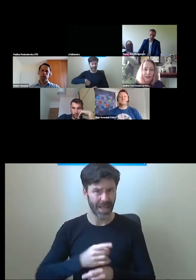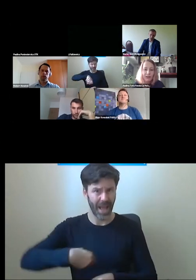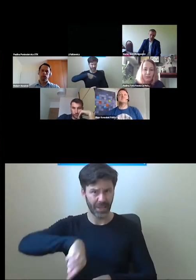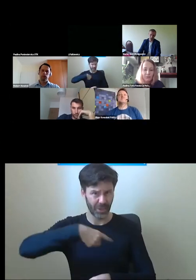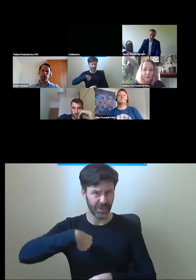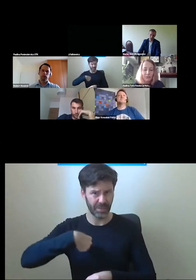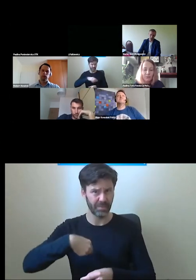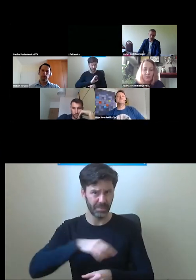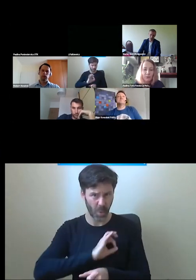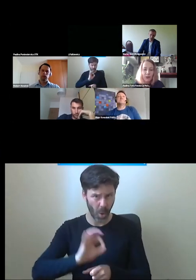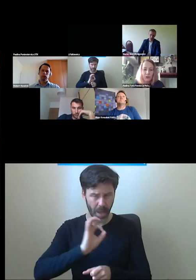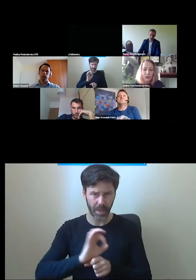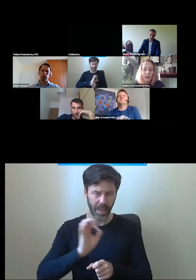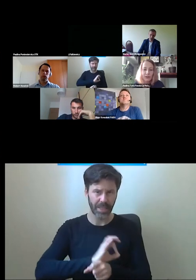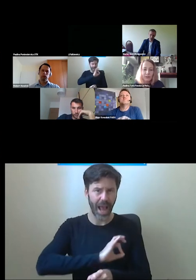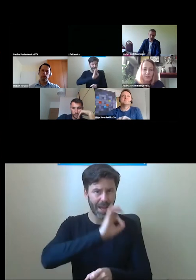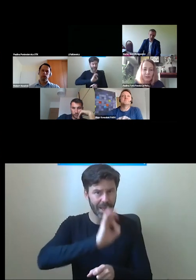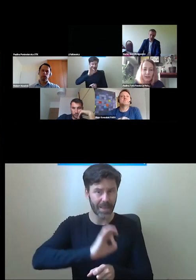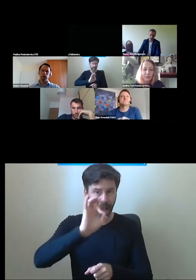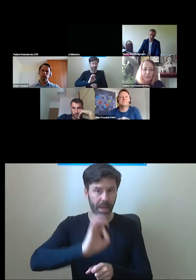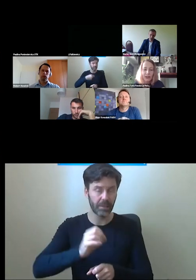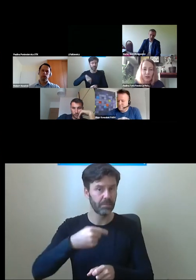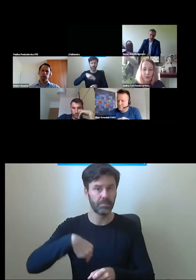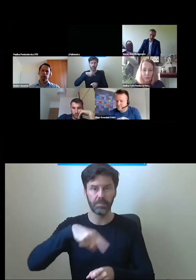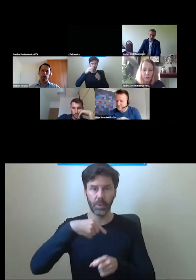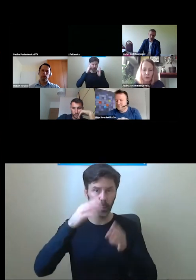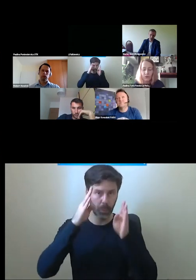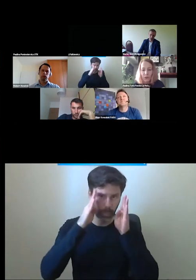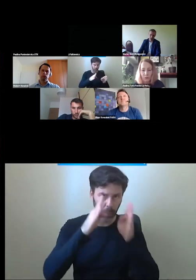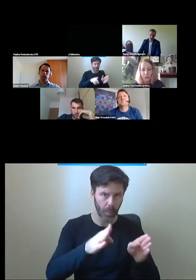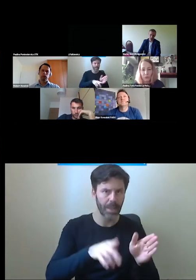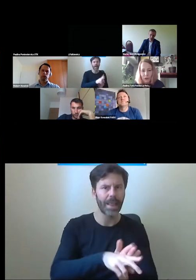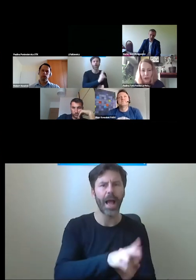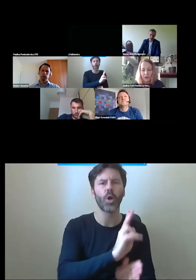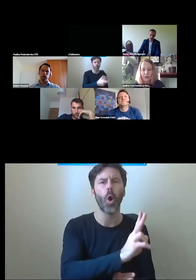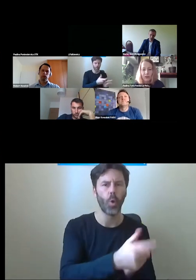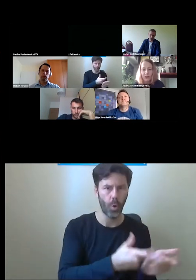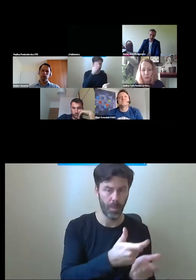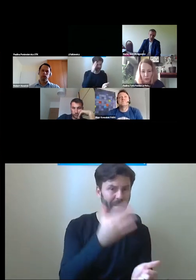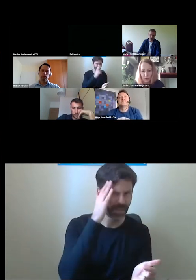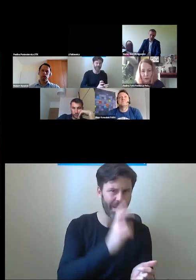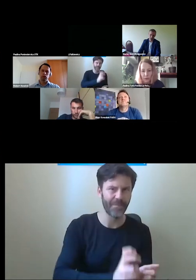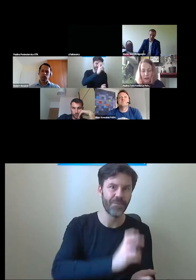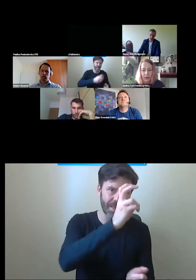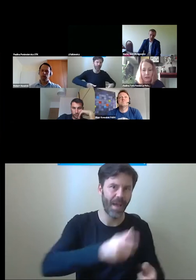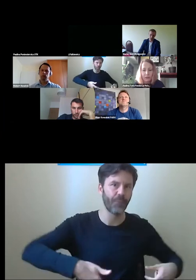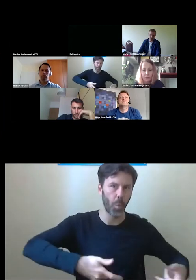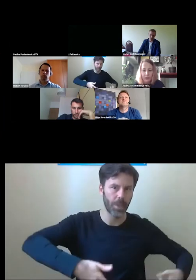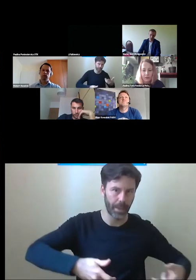skupiamy się na tym, dla kogo to robimy. To znaczy wiadomo, winda to jest dla wózkowicza.